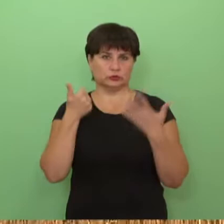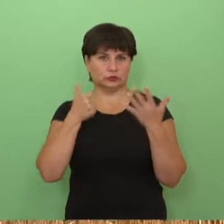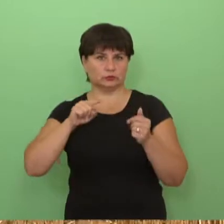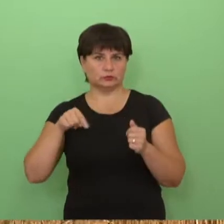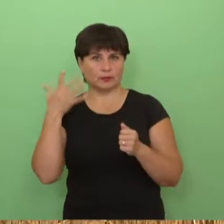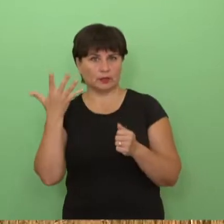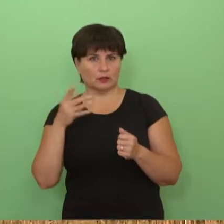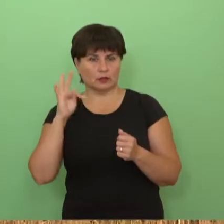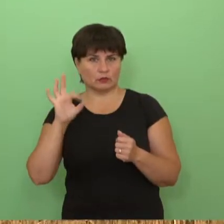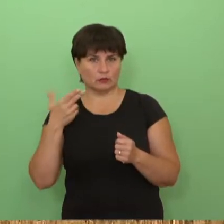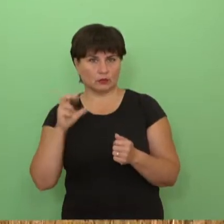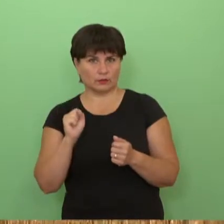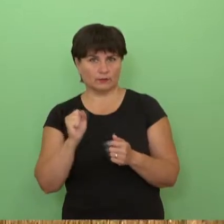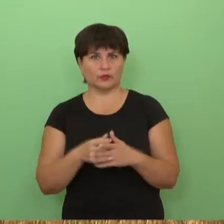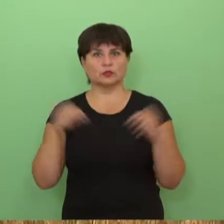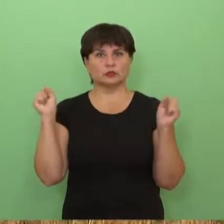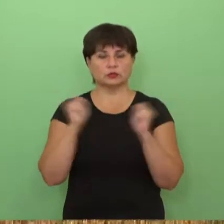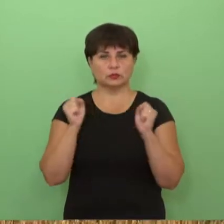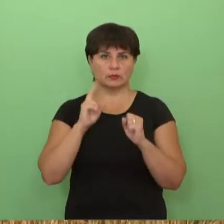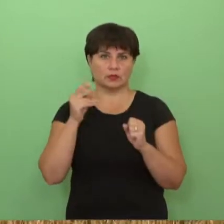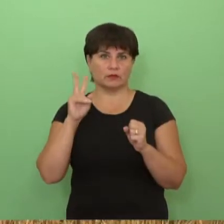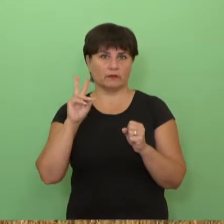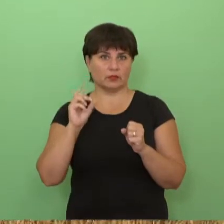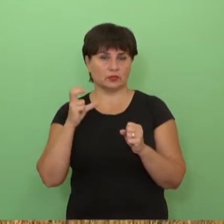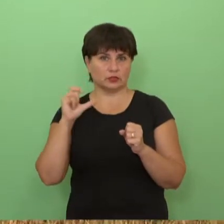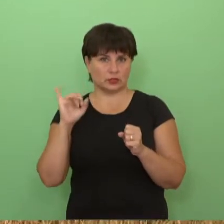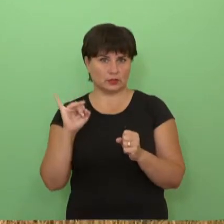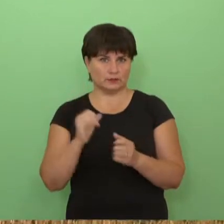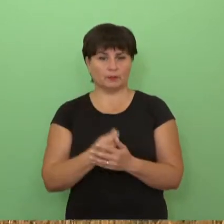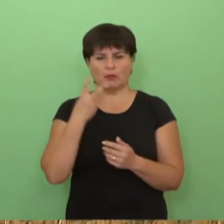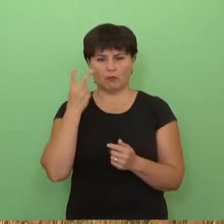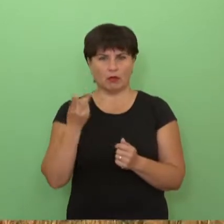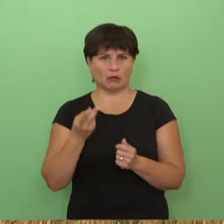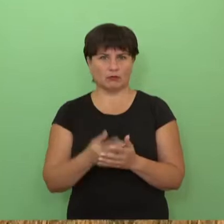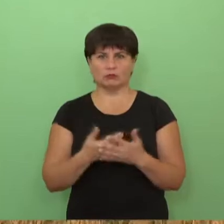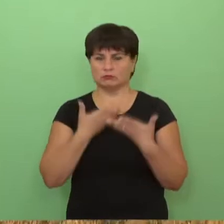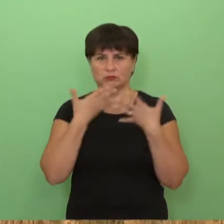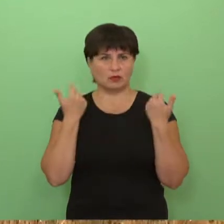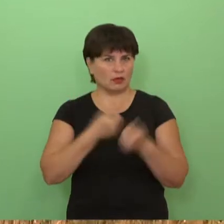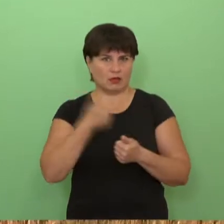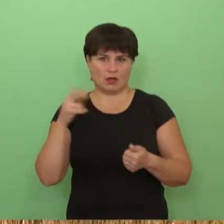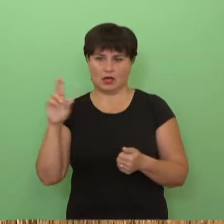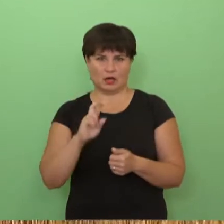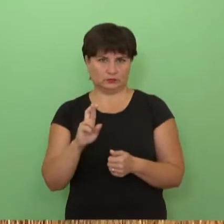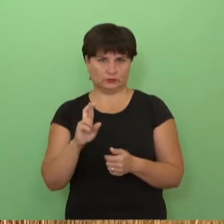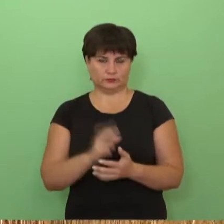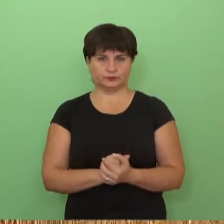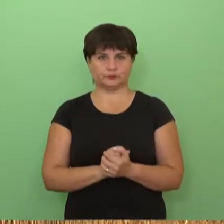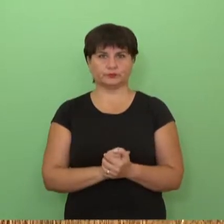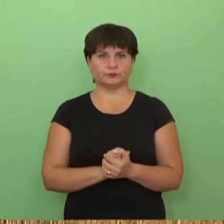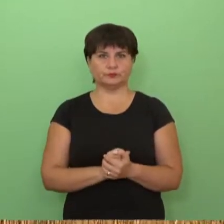žeminių kviečių. Tai matom, kad tikrai dėlingumai nėra tokie džiuginantys kaip praėjusiais metais.